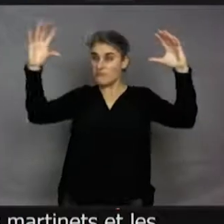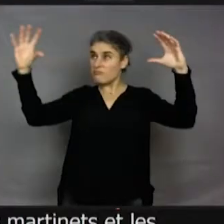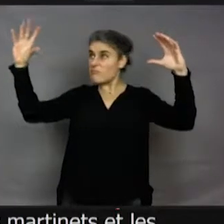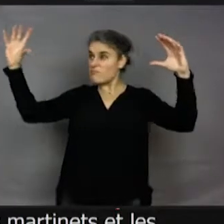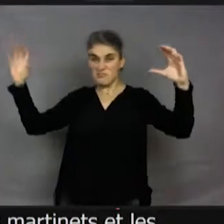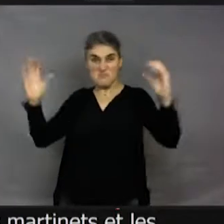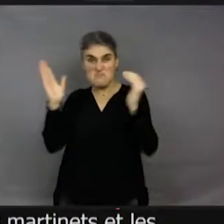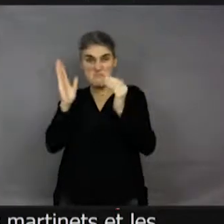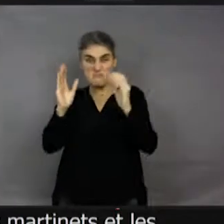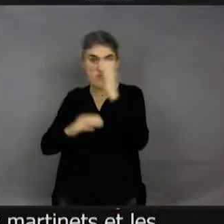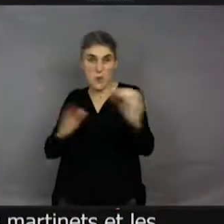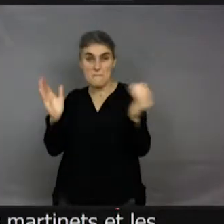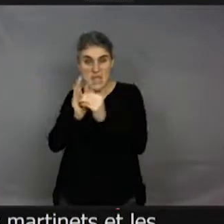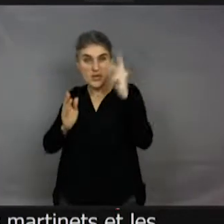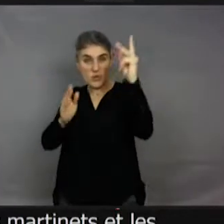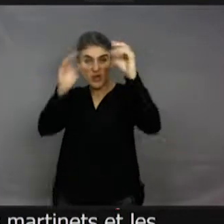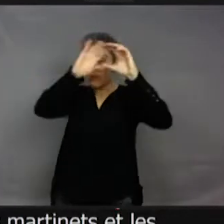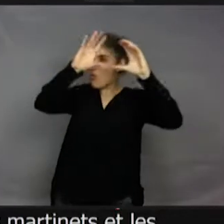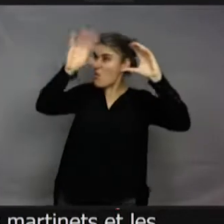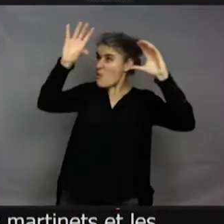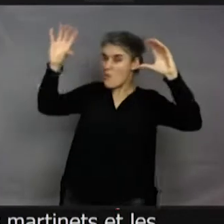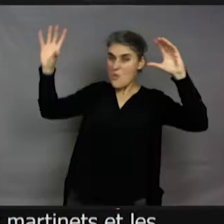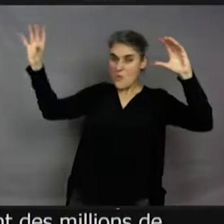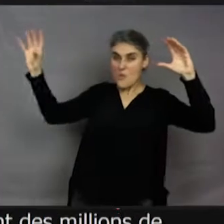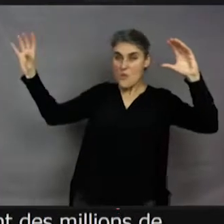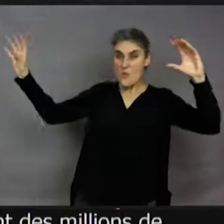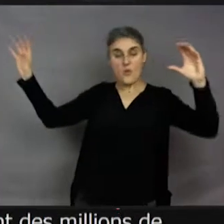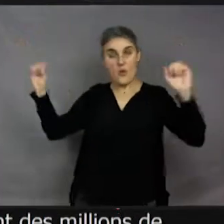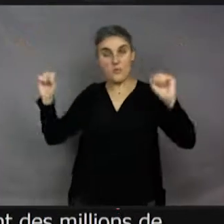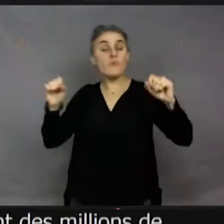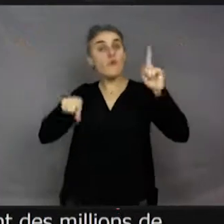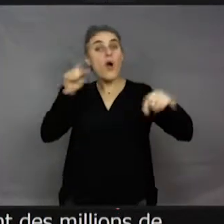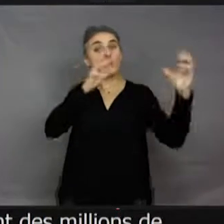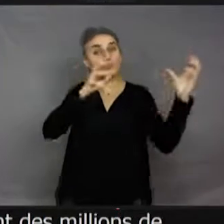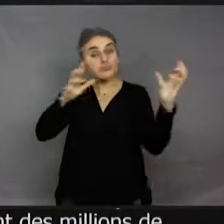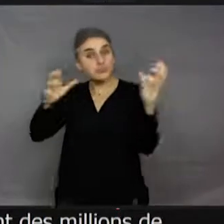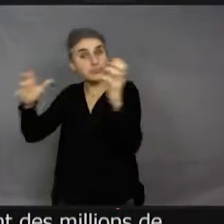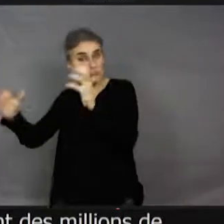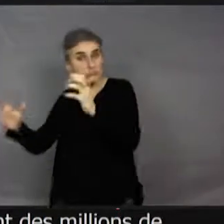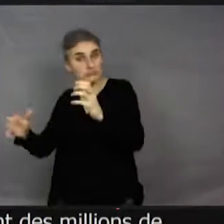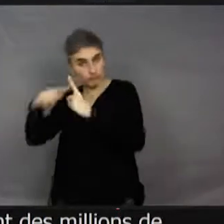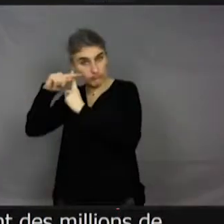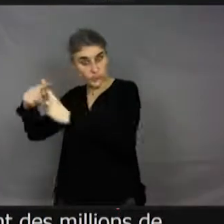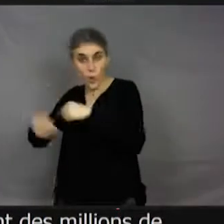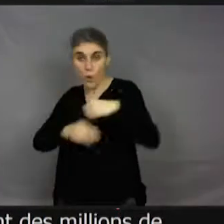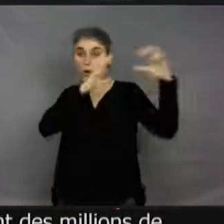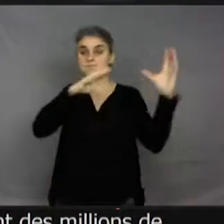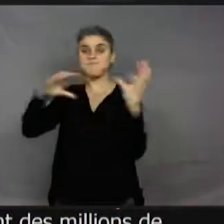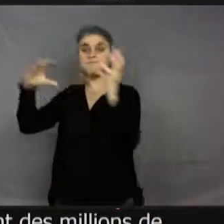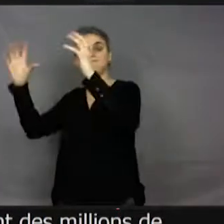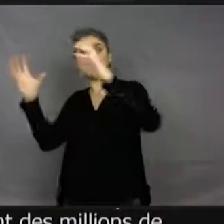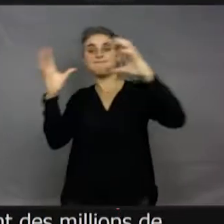étant en déplacement, on va le voir avec les insectes migrateurs ou alors juste en étant portés par les courants d'air mais ça permet aux populations de se déplacer